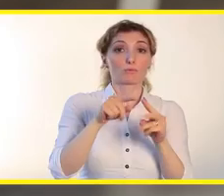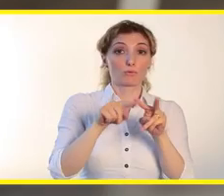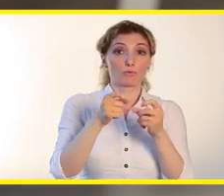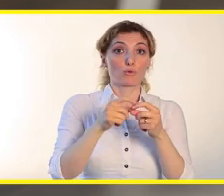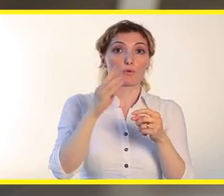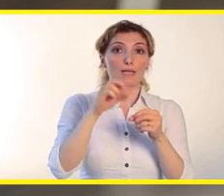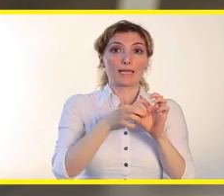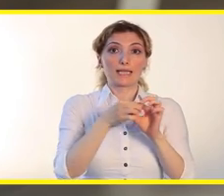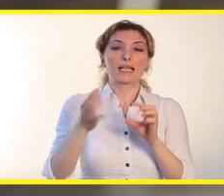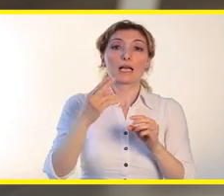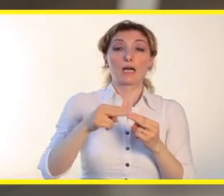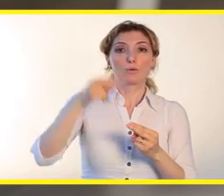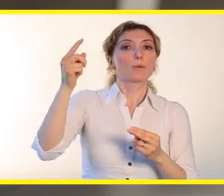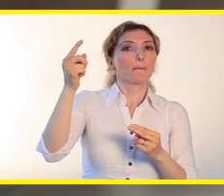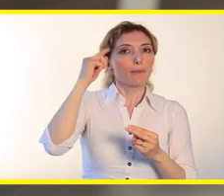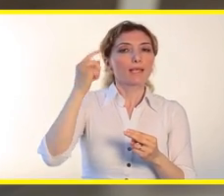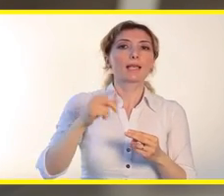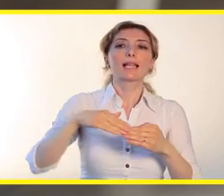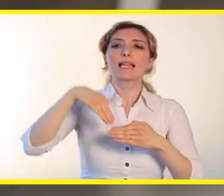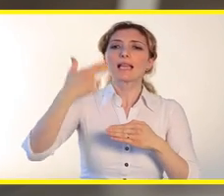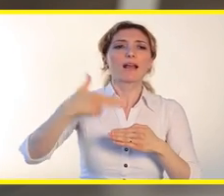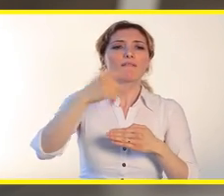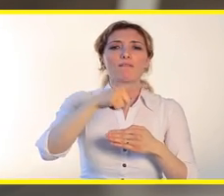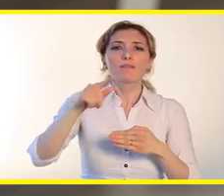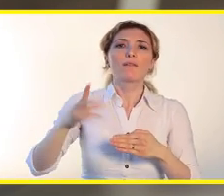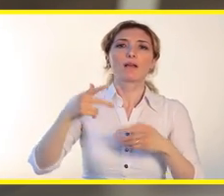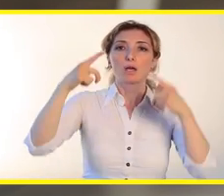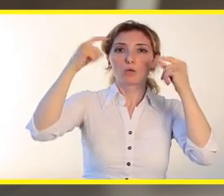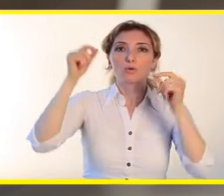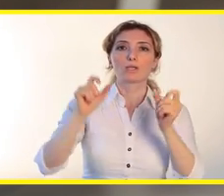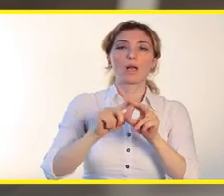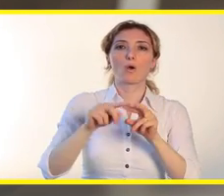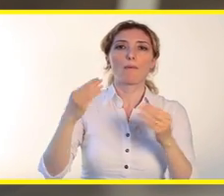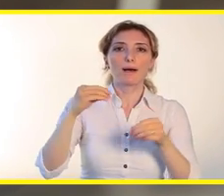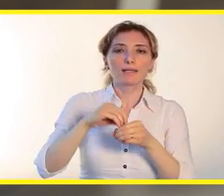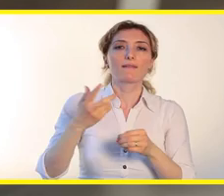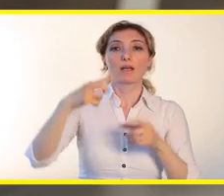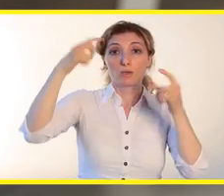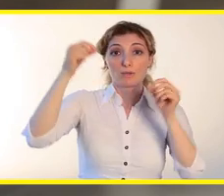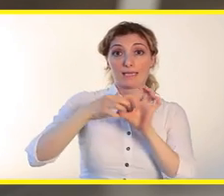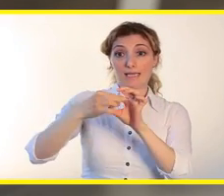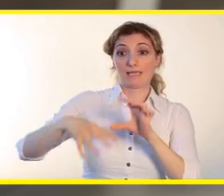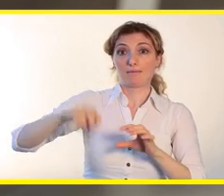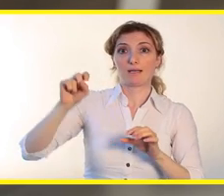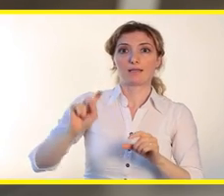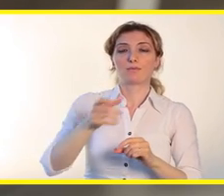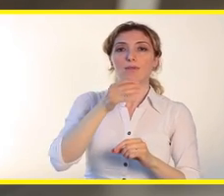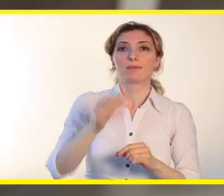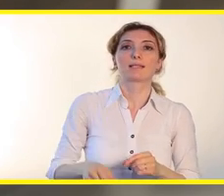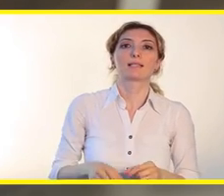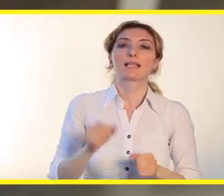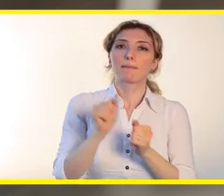Samsung Note 4 ile ilgili daha detaylı bilgiye diğer videolarımızdan Turkcell.com.tr'den ve Turkcell iletişim merkezlerinden